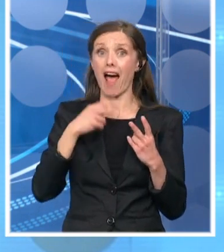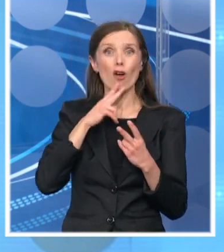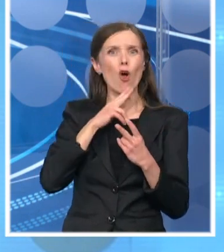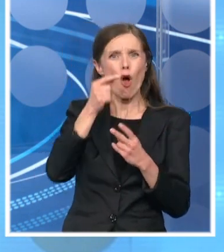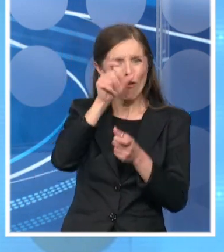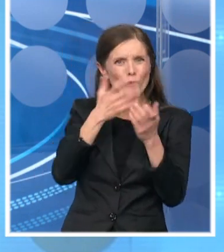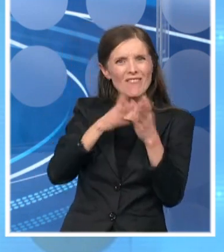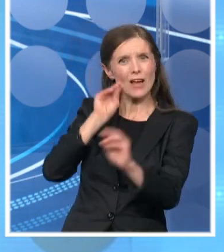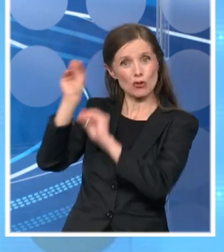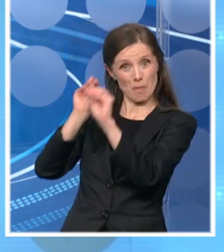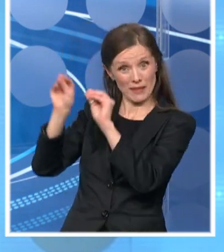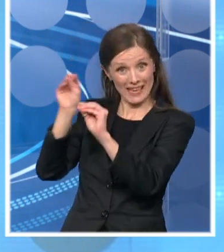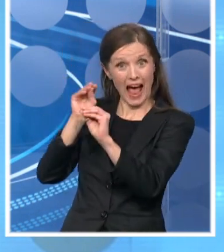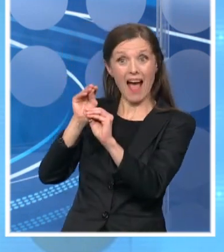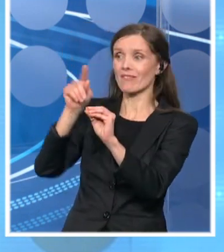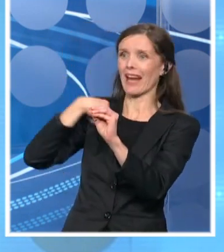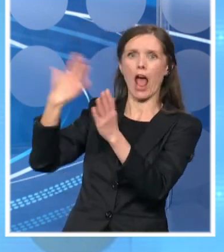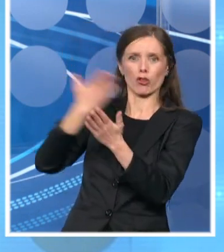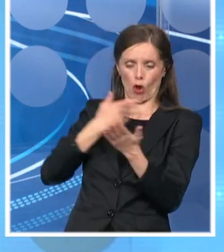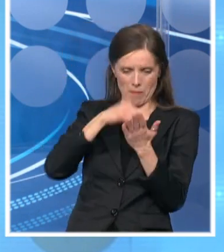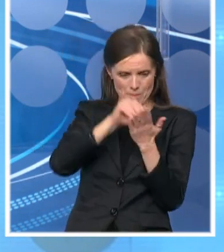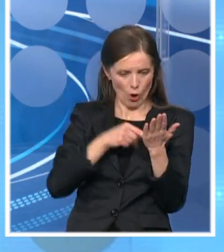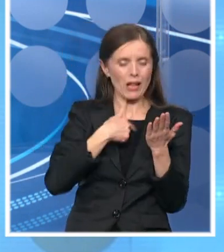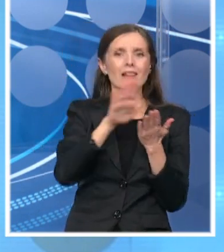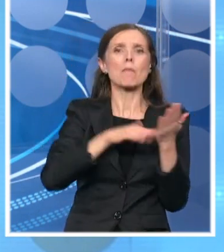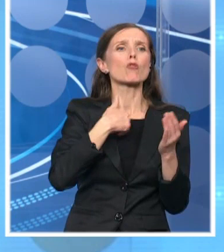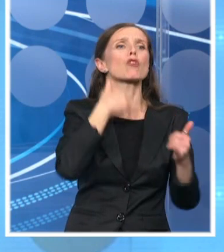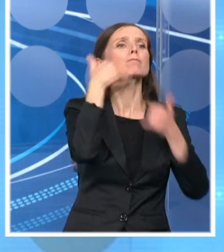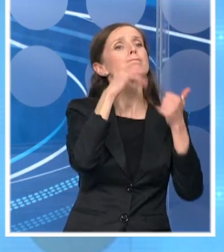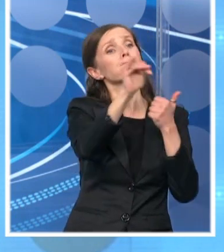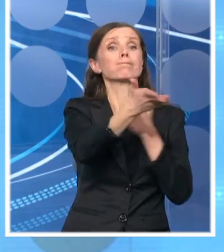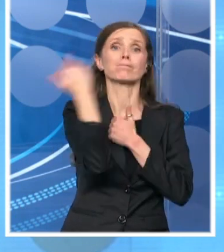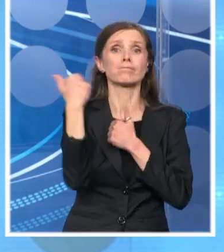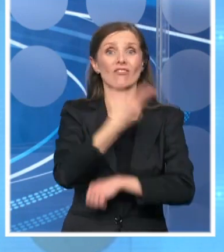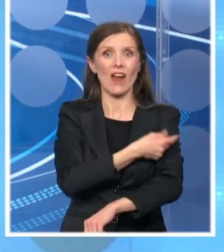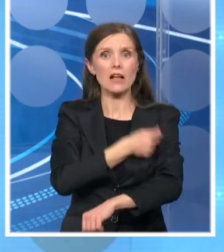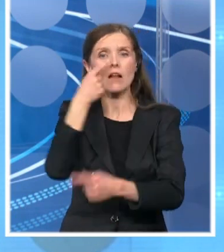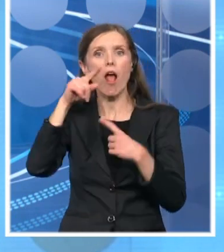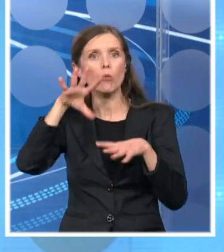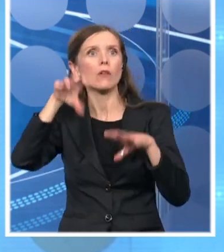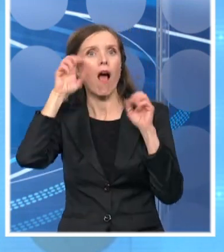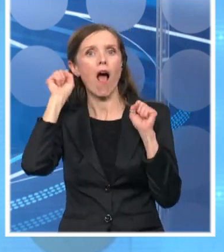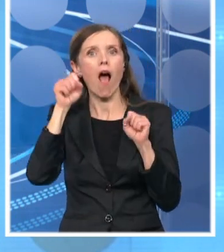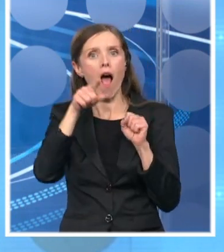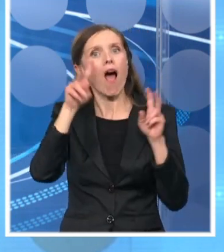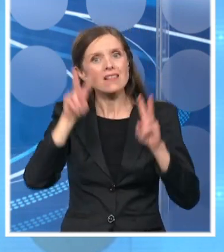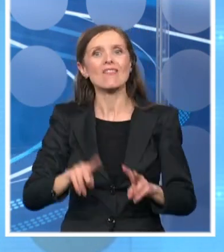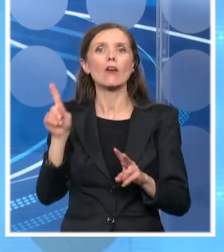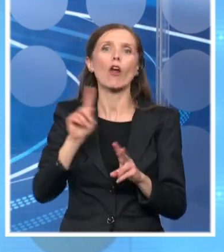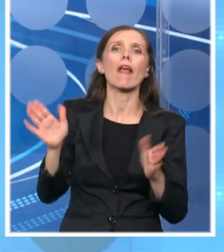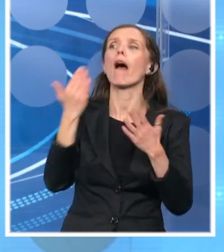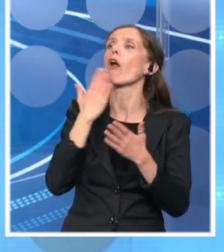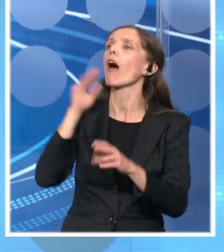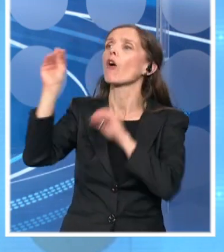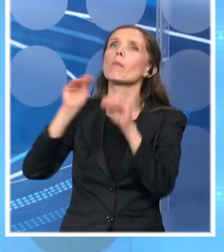koji su se prijavili. Dakle, da to nije samo neka puka anketa, već da je to zaista jedan sistem koji radi i koji će nam, kao što sam rekla,